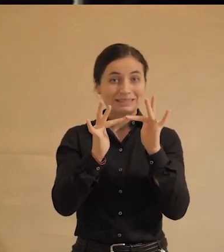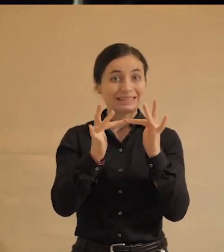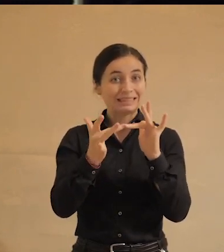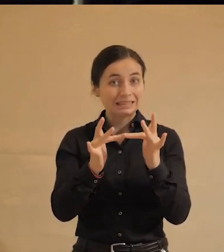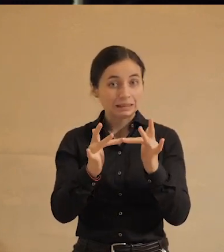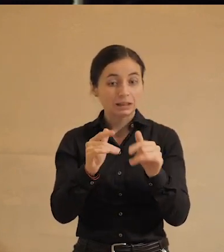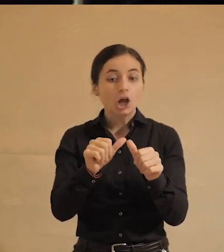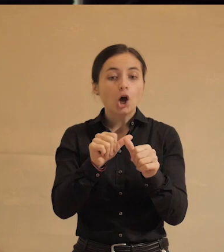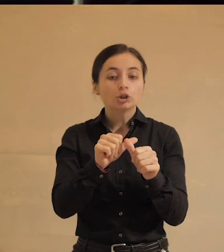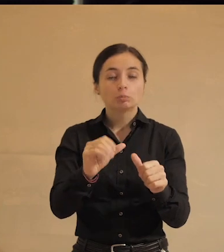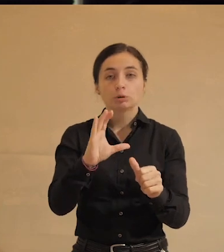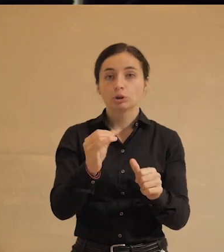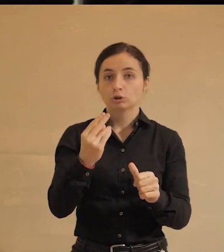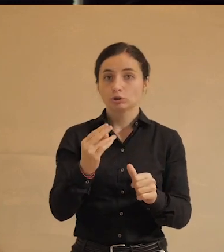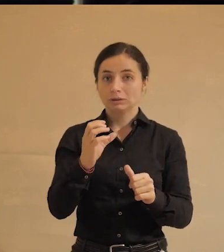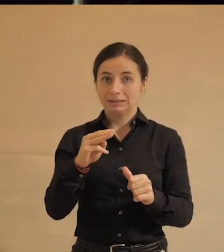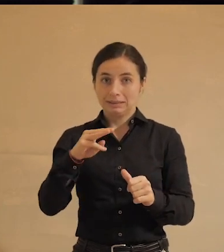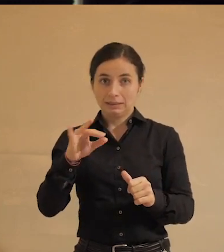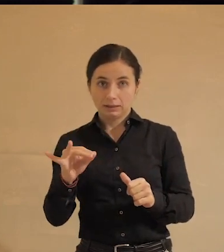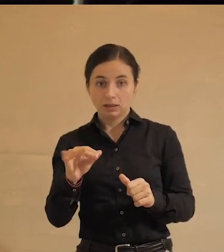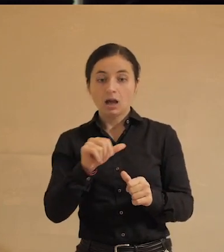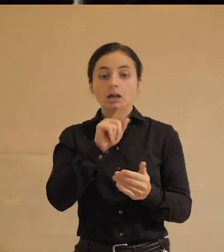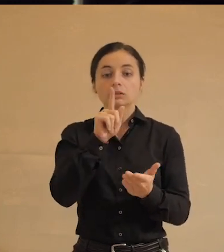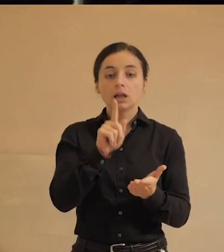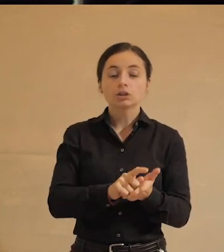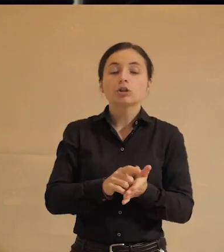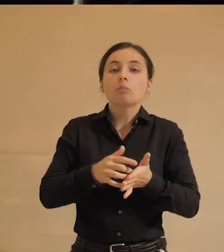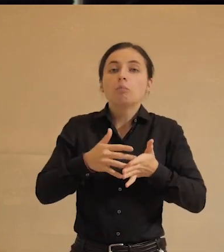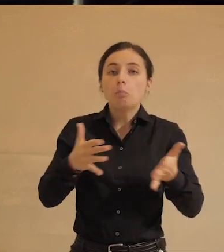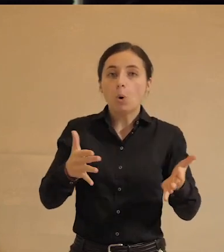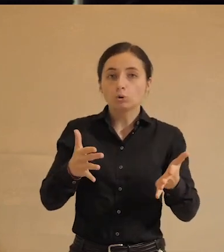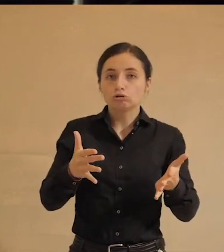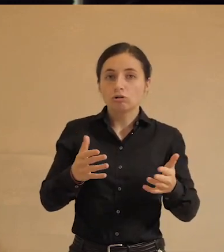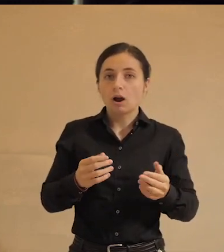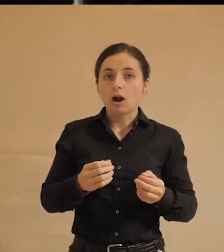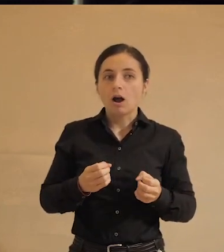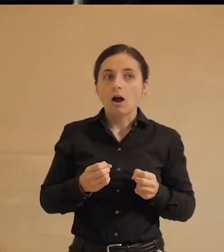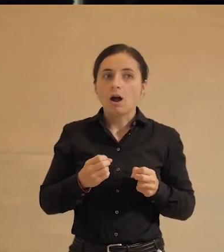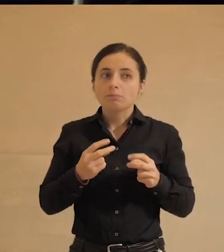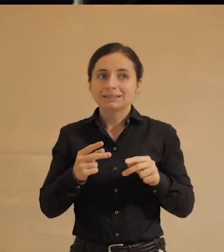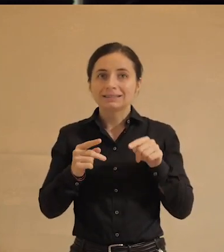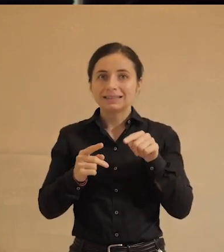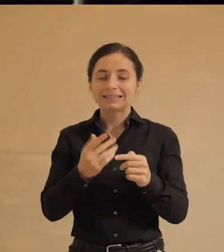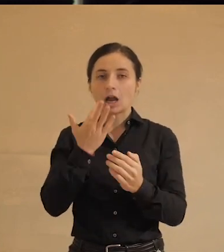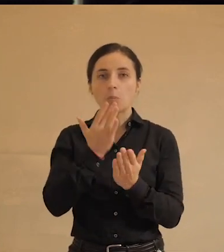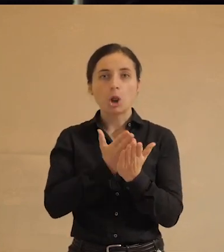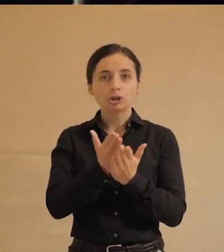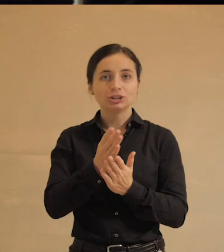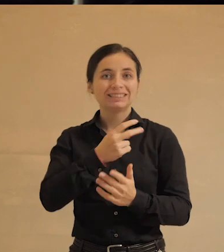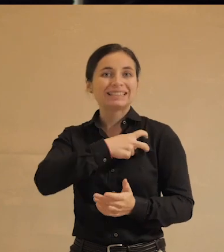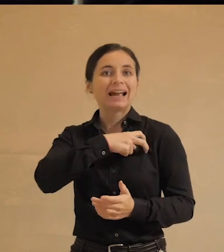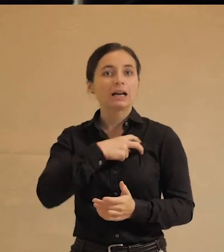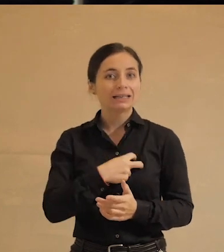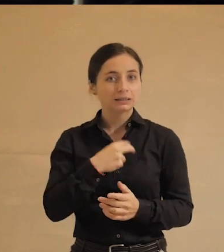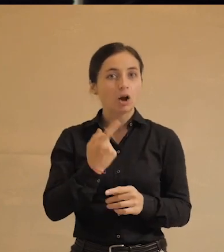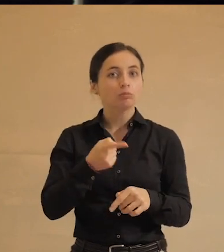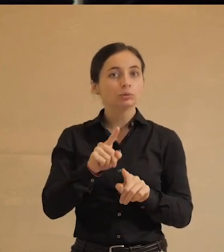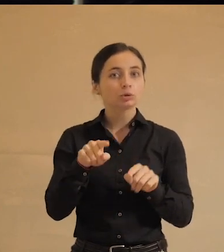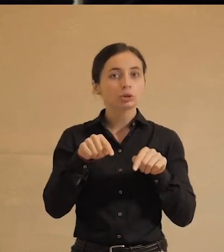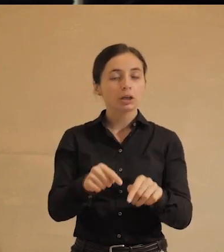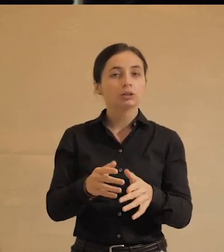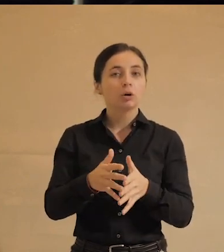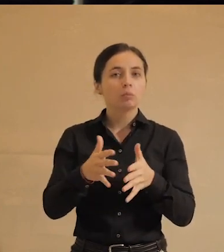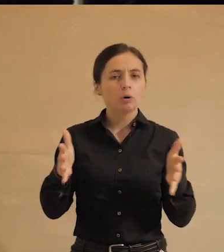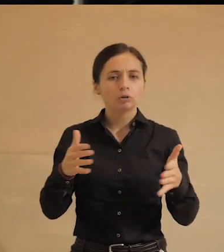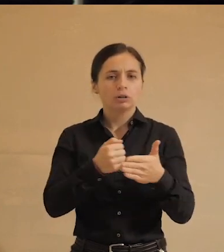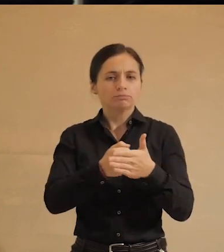особенности из социальных сетей, там, телеграм-каналов, должны больше опасаться этих политических рисков, потому что это более